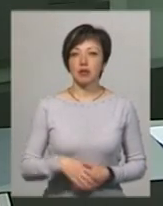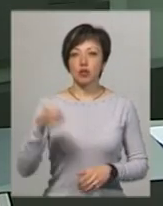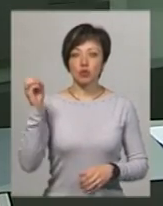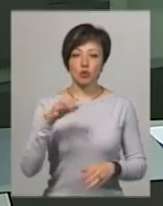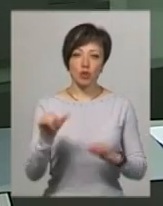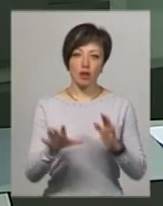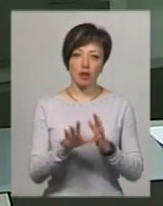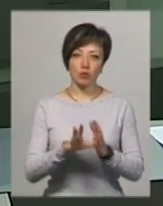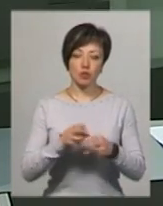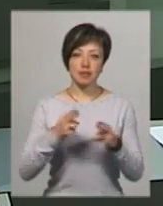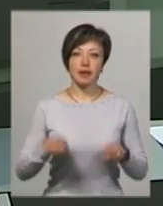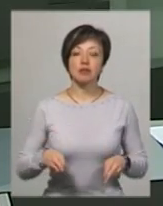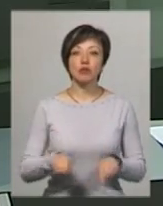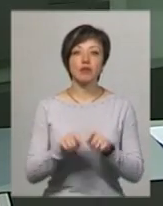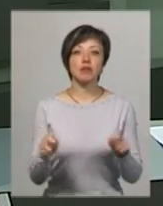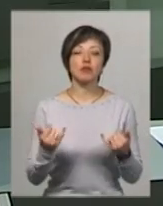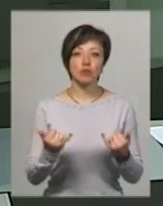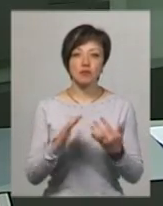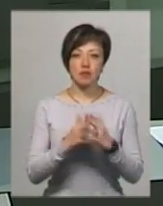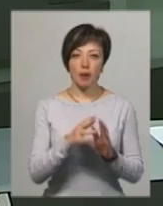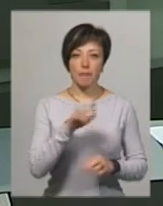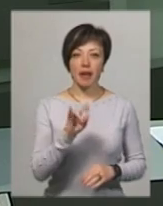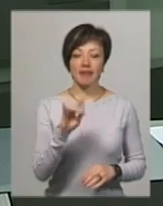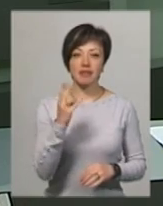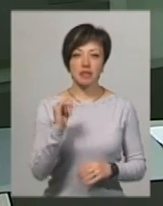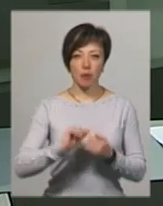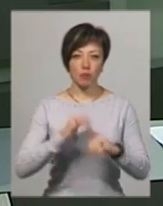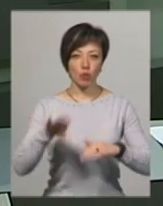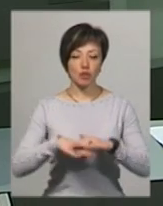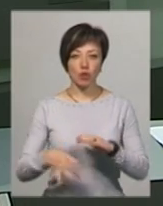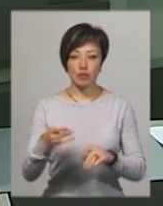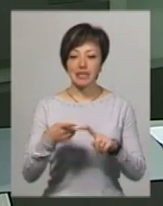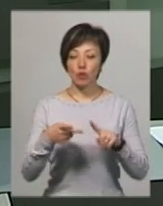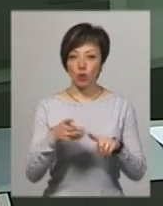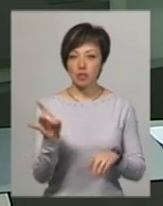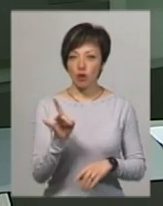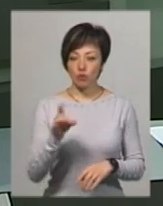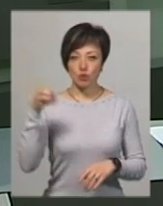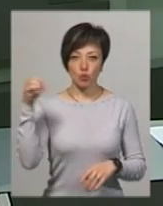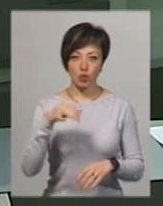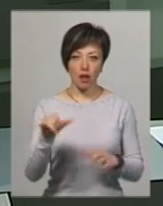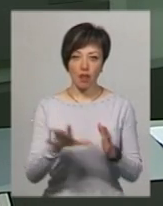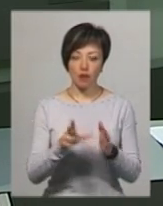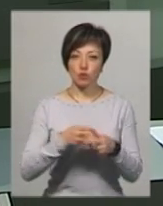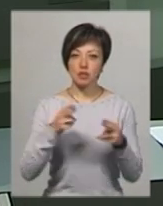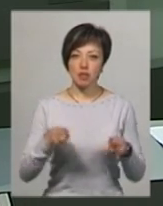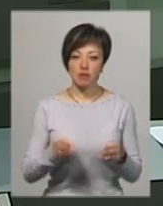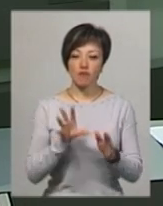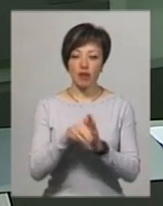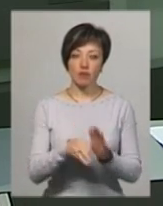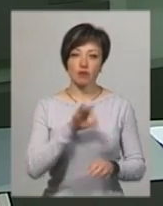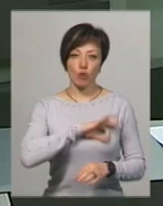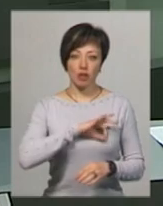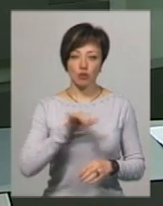Сонячну електростанцію відкрили сьогодні у селі Панівці Кам'янець-Подільського району. Це друга за розмірами сонячна електростанція, яка введена в